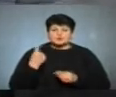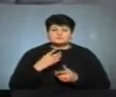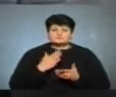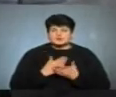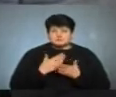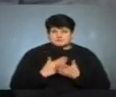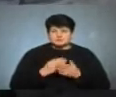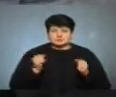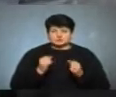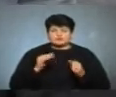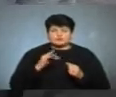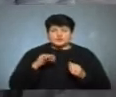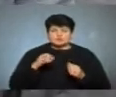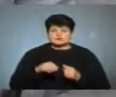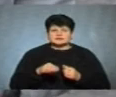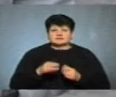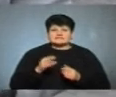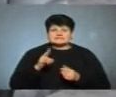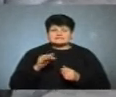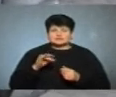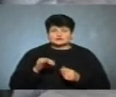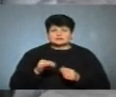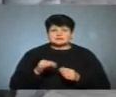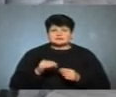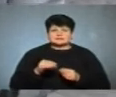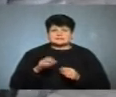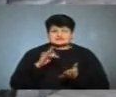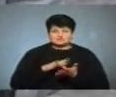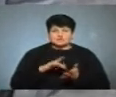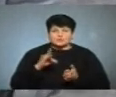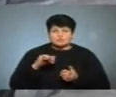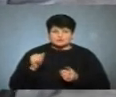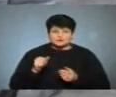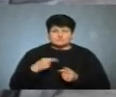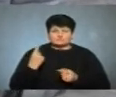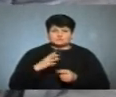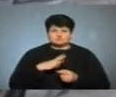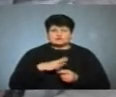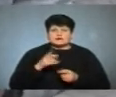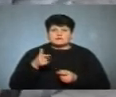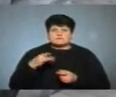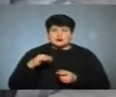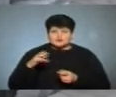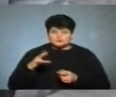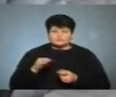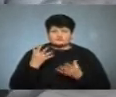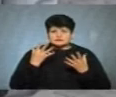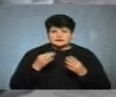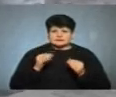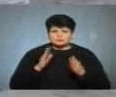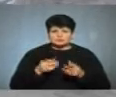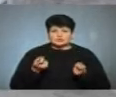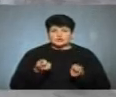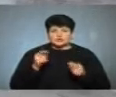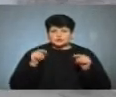холодного атмосферного фронту від циклону з центром над Румунією. По області буде хмарно, вночі буде помірний, в день місцями невеликий дощ та мокрий